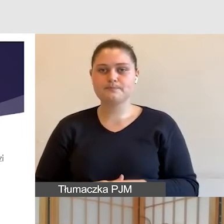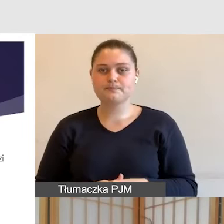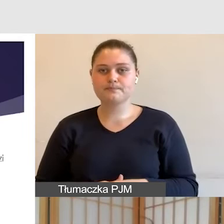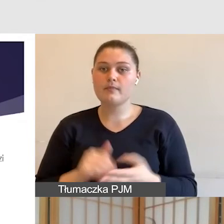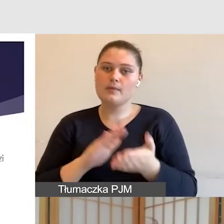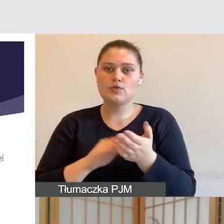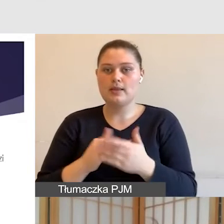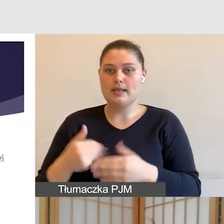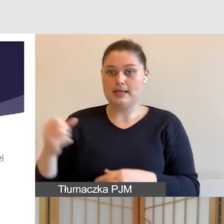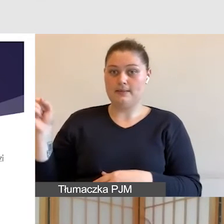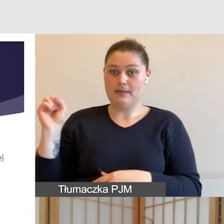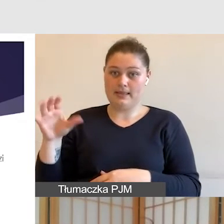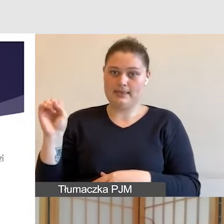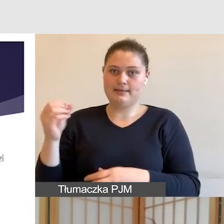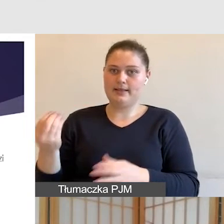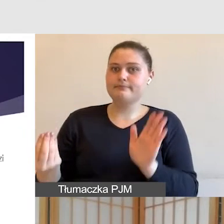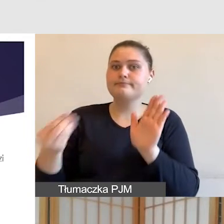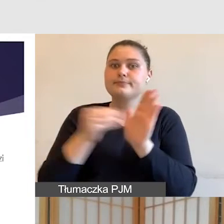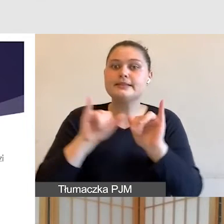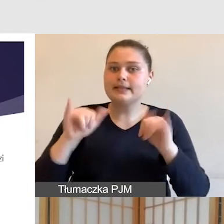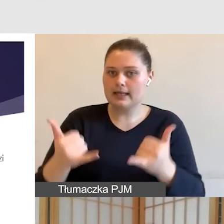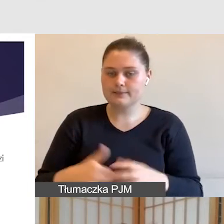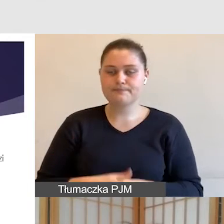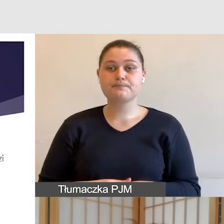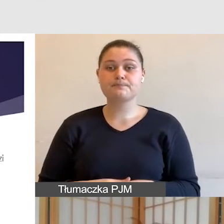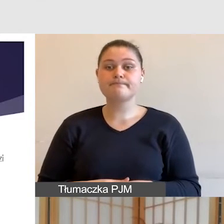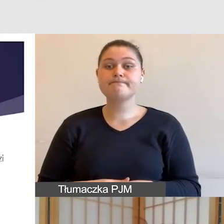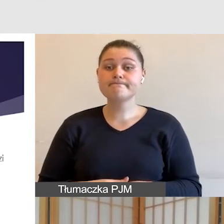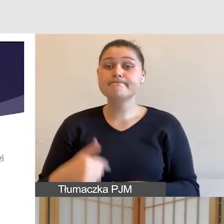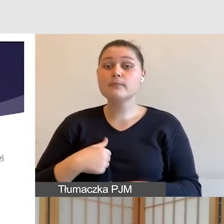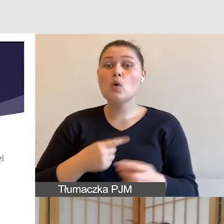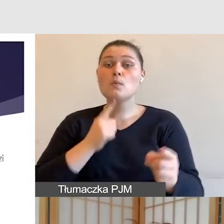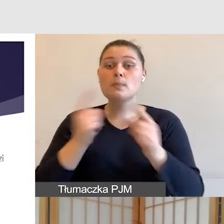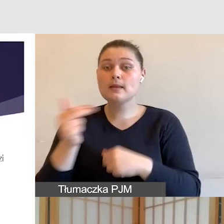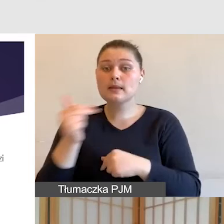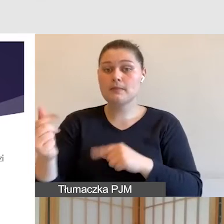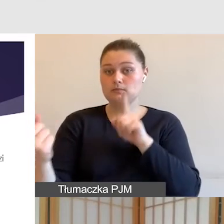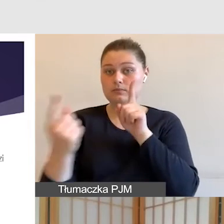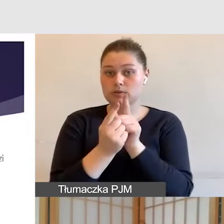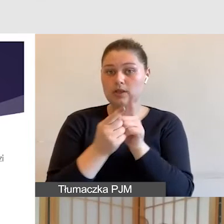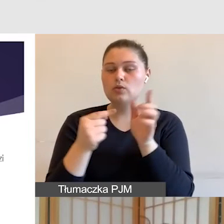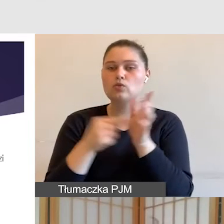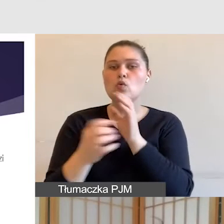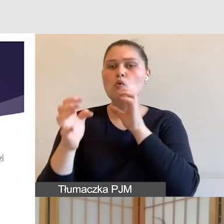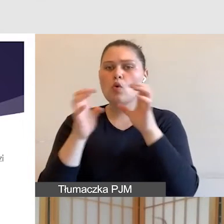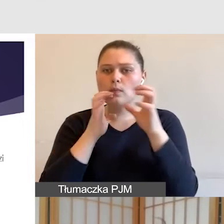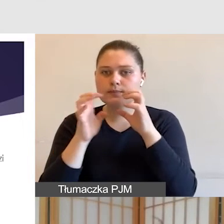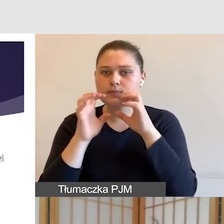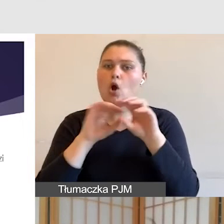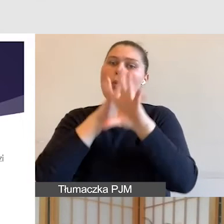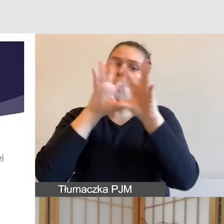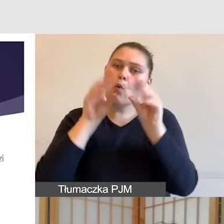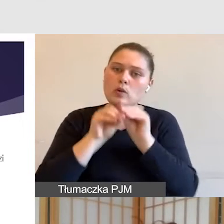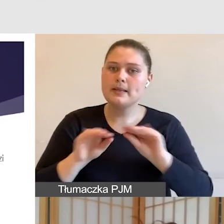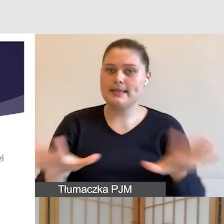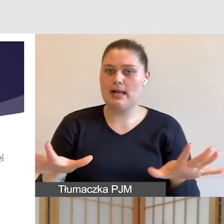początek jeżeli mówimy tutaj o spotkaniu postrzegamy to przede wszystkim jako komunikację multimodalną. Angażujemy